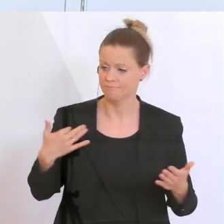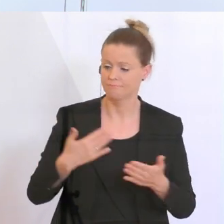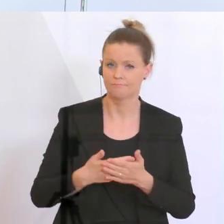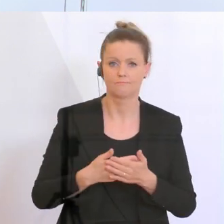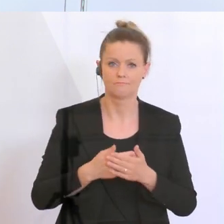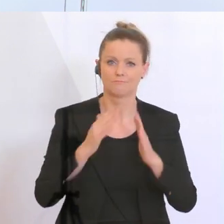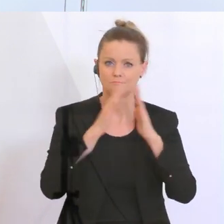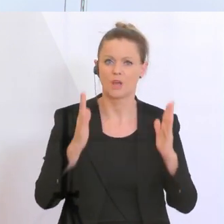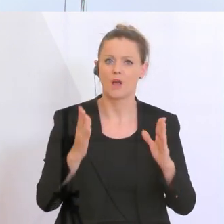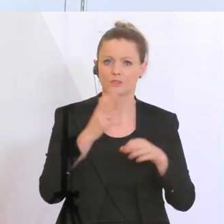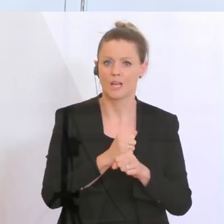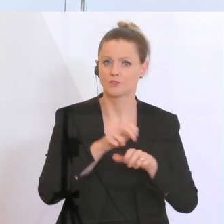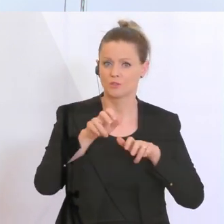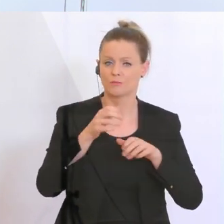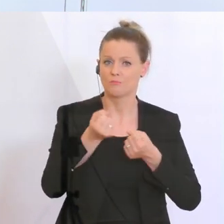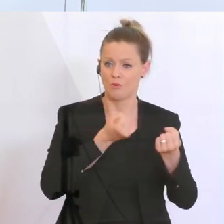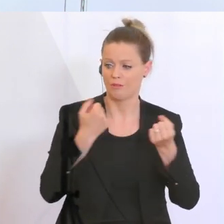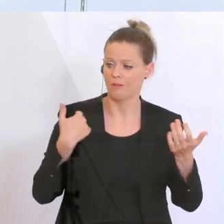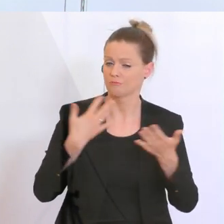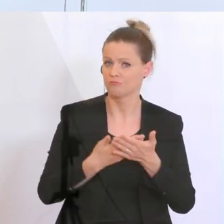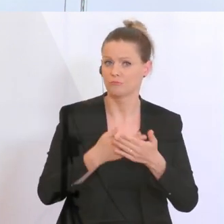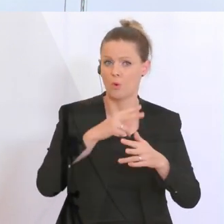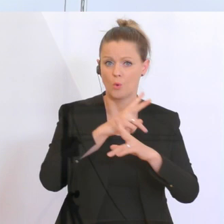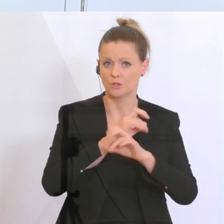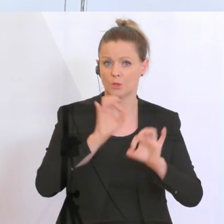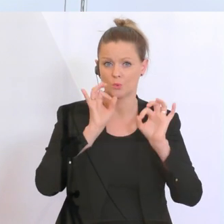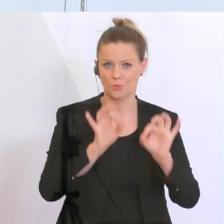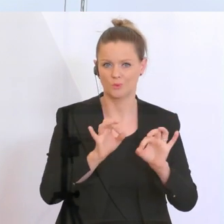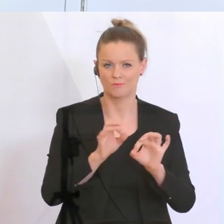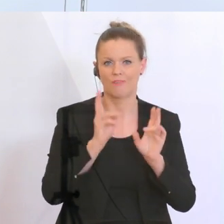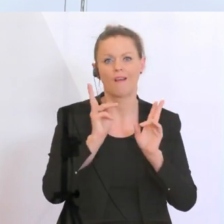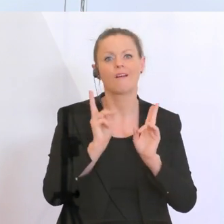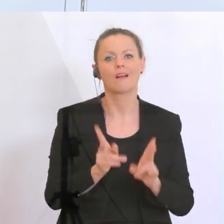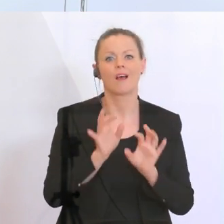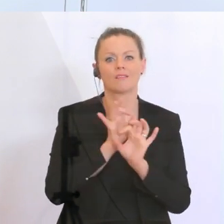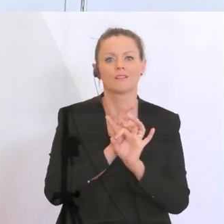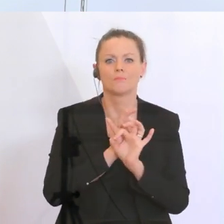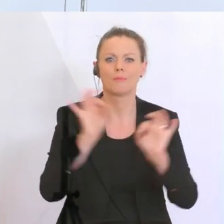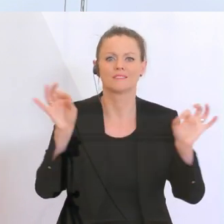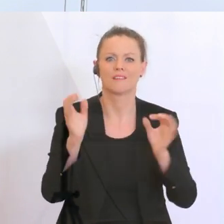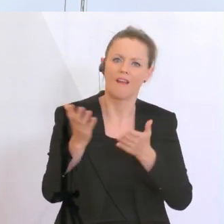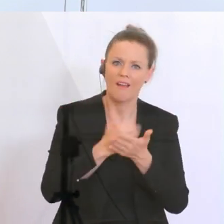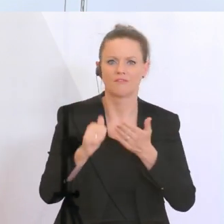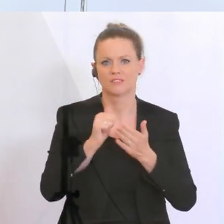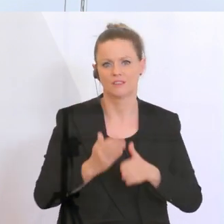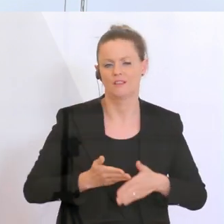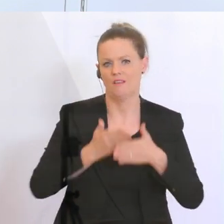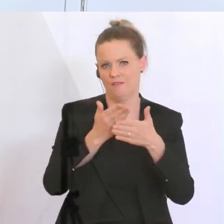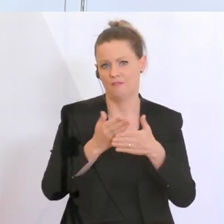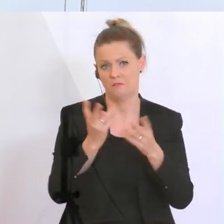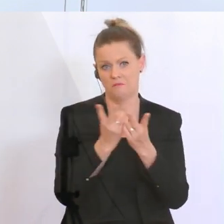versetzt uns jetzt in die Lage auch besser und effizienter und umfangreicher helfen zu können, als das andere Länder vielleicht tun können.